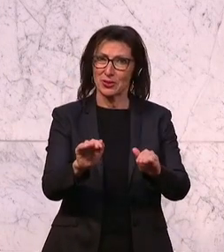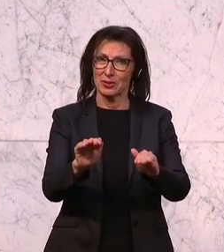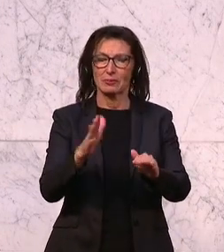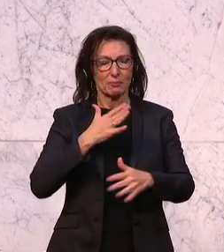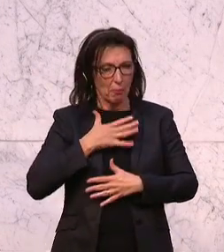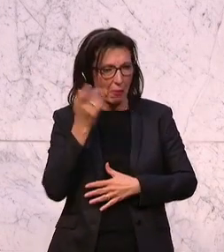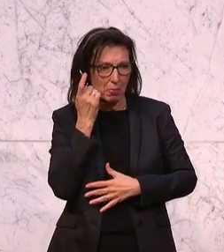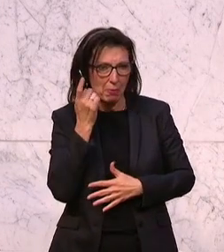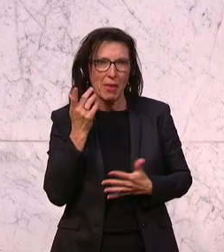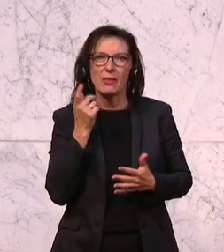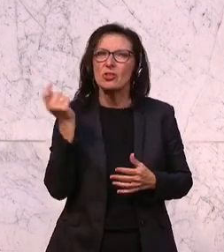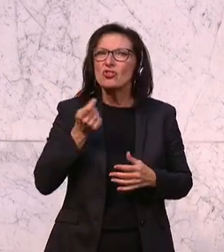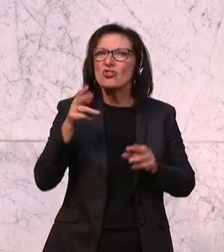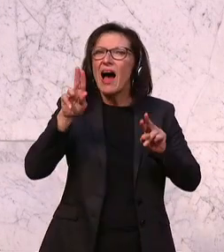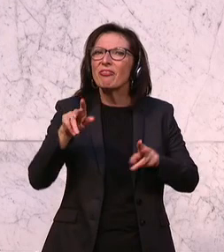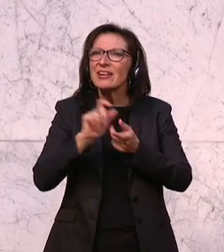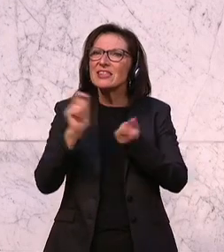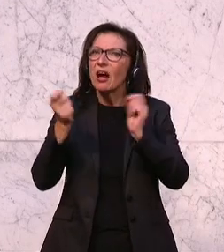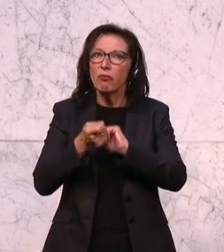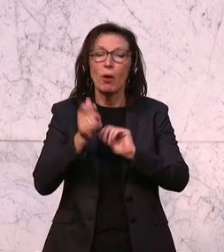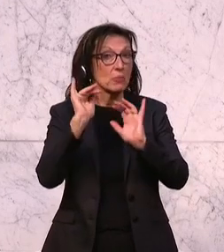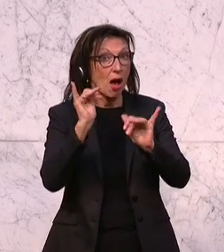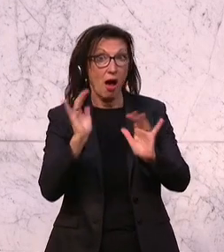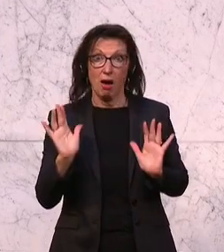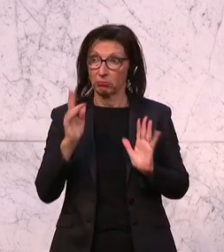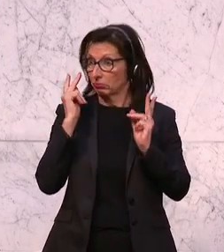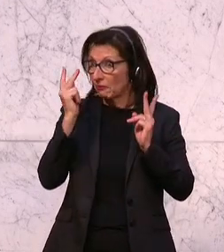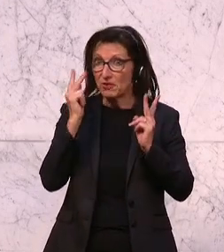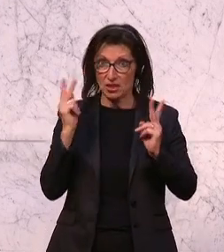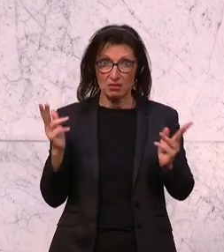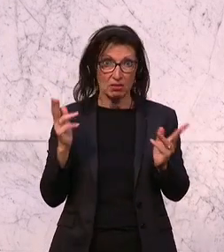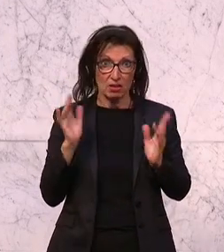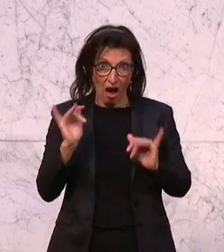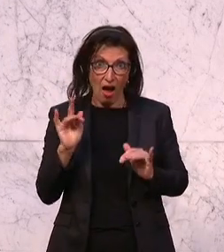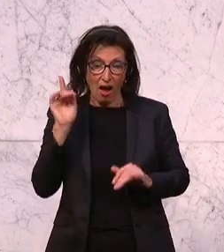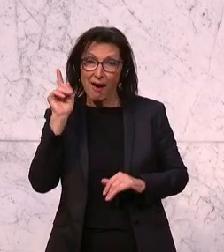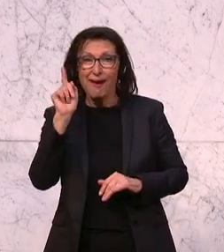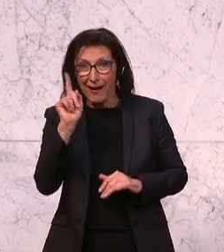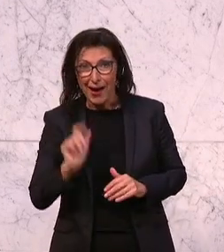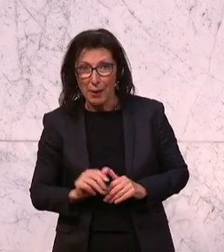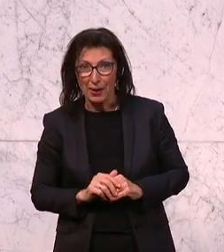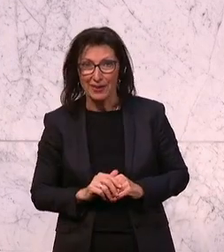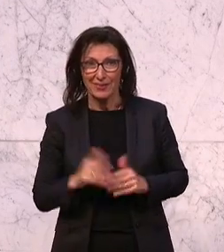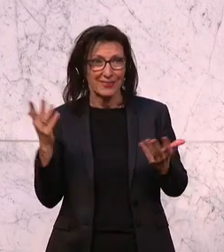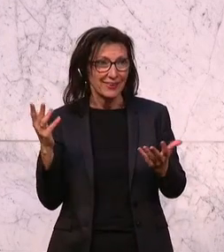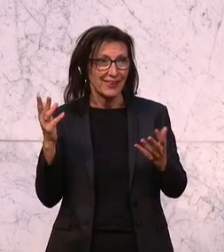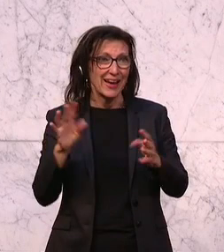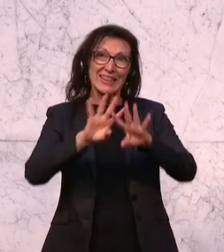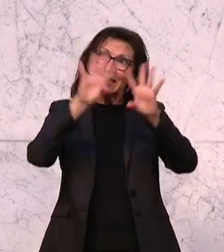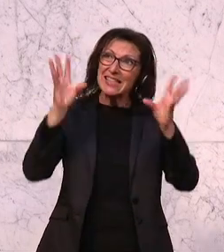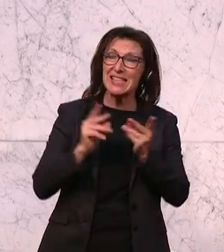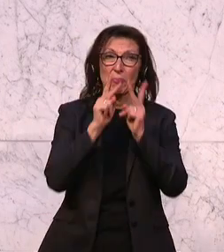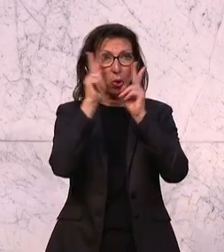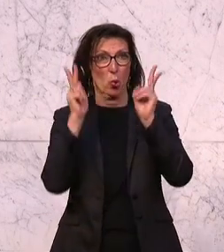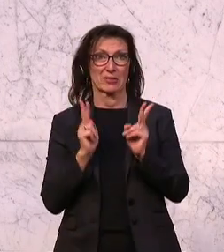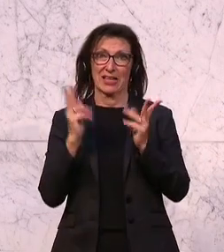eben diese Strafrechtsreform sicher ein wichtiger Bestandteil. Aber es ist eben nicht ein Gesamtkonzept, so wie